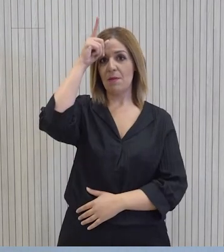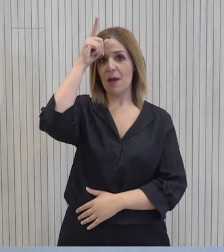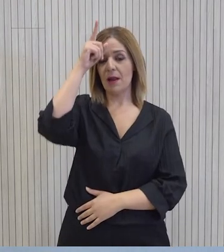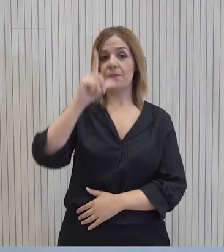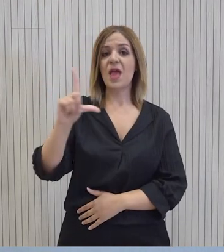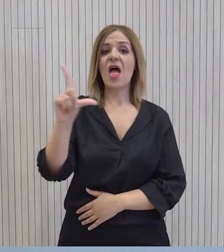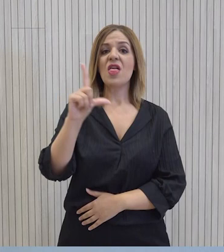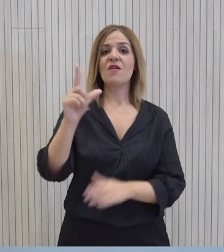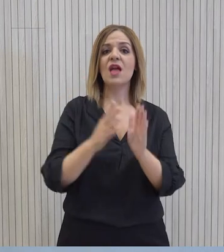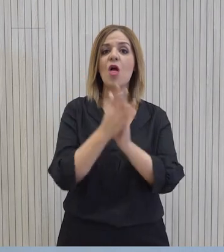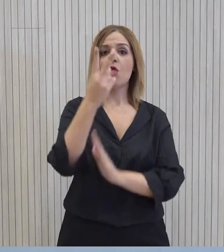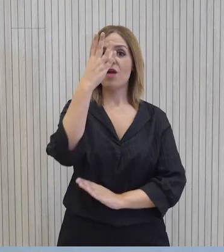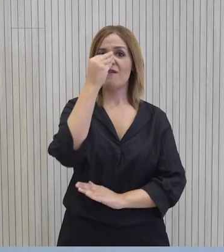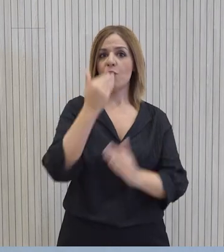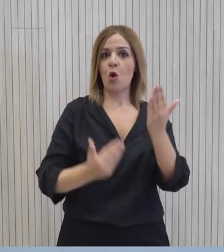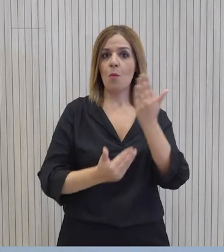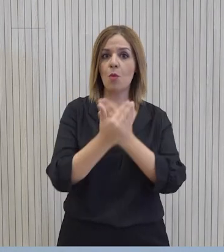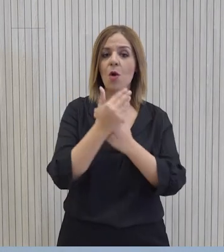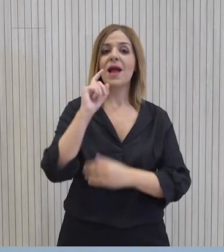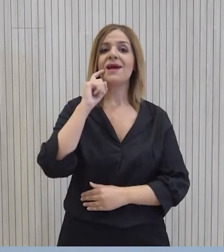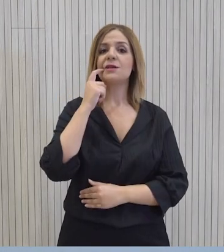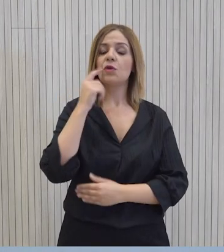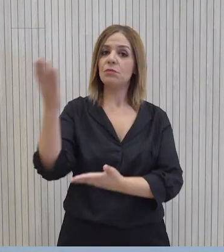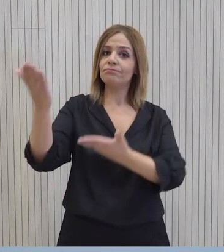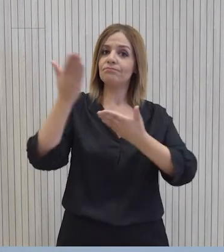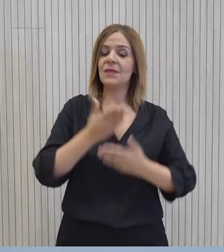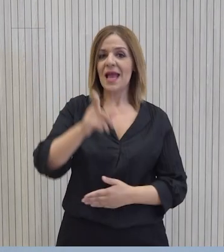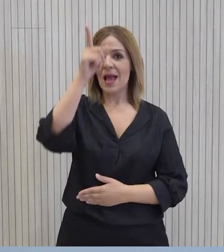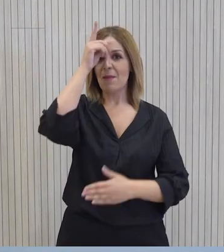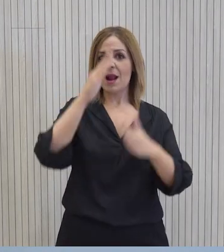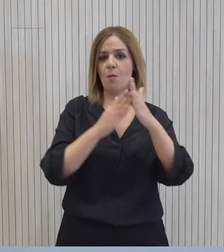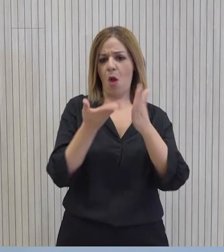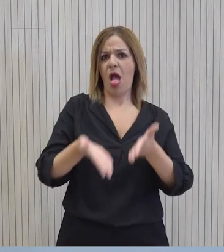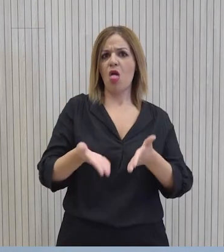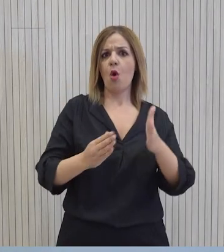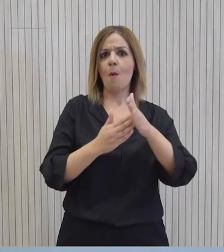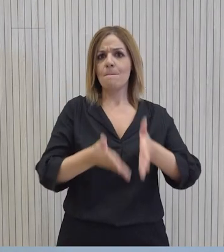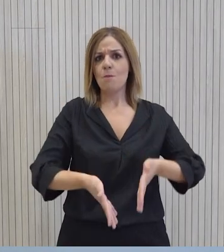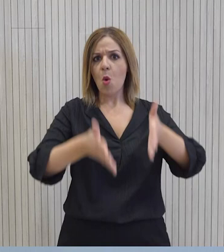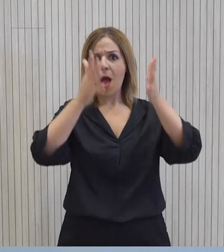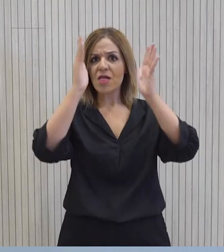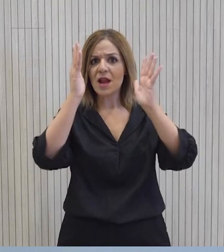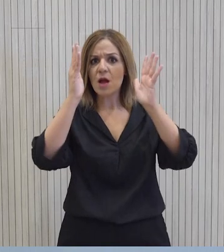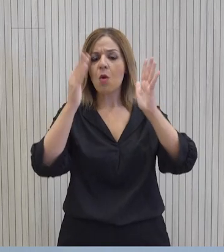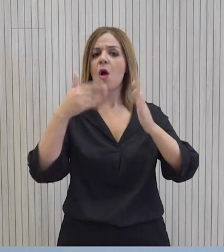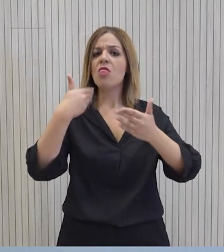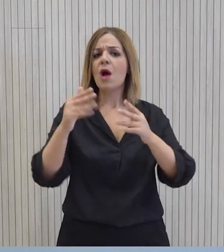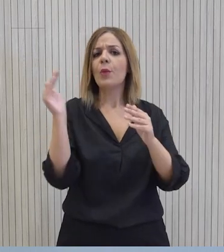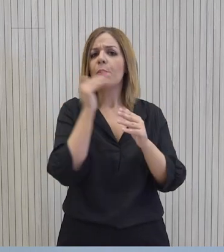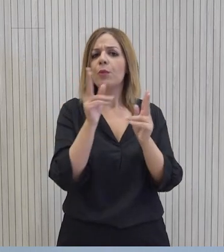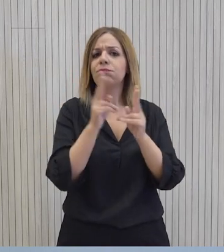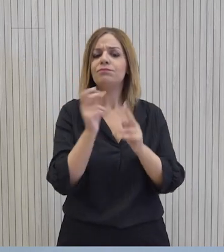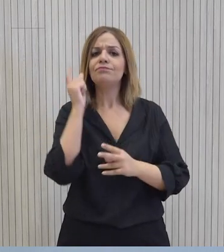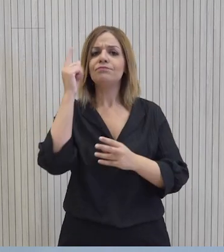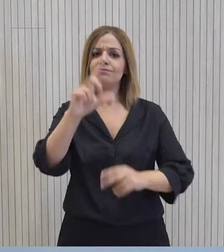πρωί της Δευτέρας, 12 Φεβρουαρίου, ο πρόεδρος Χρυστοδουλίδης θα υποδεχθεί τον Γερμανό πρόεδρο στο Προεδρικό Μέγαρο, όπου θα πραγματοποιηθούν σύντομες